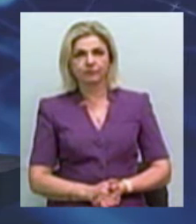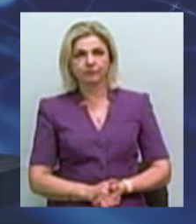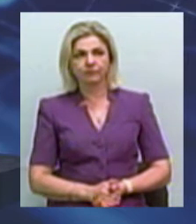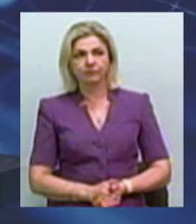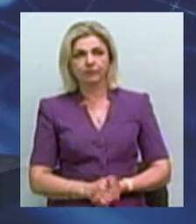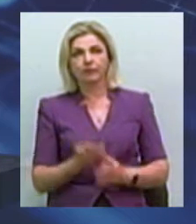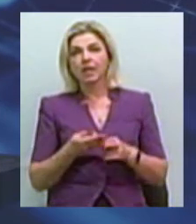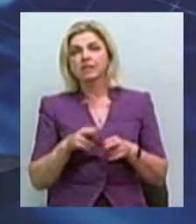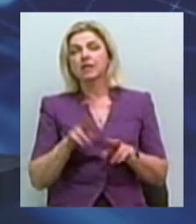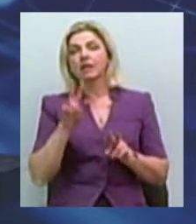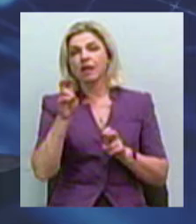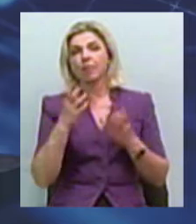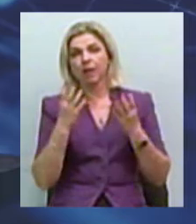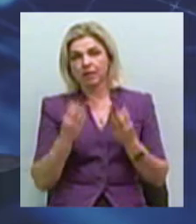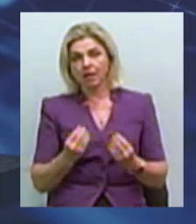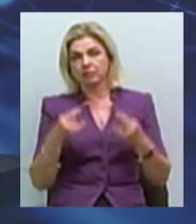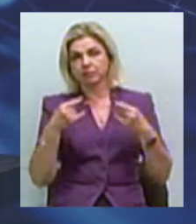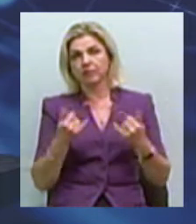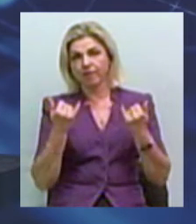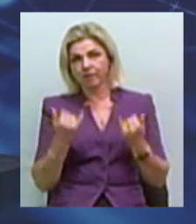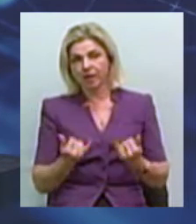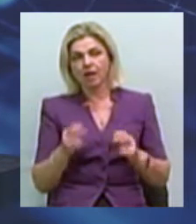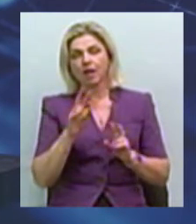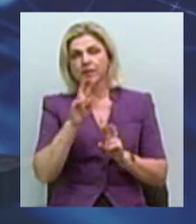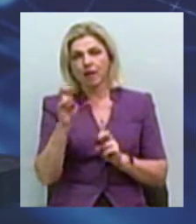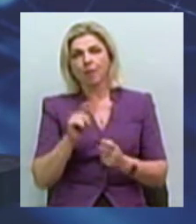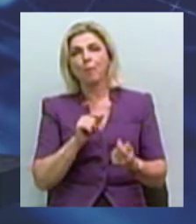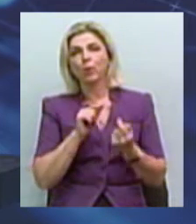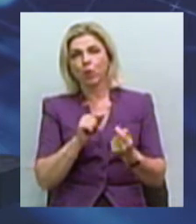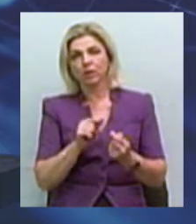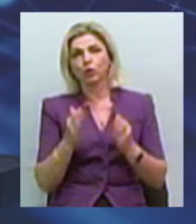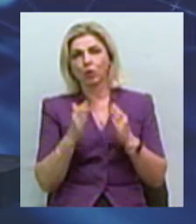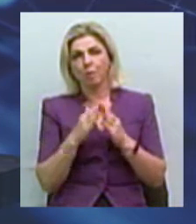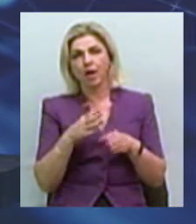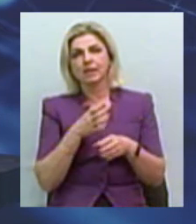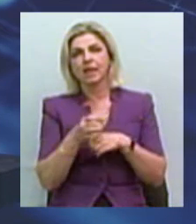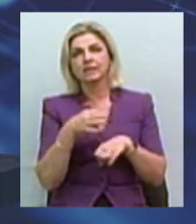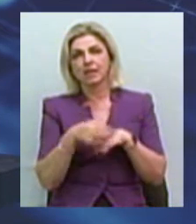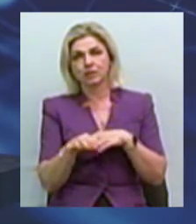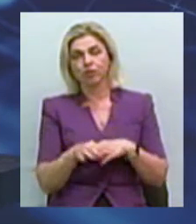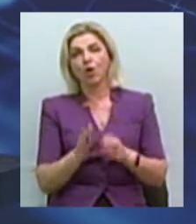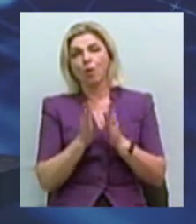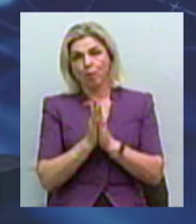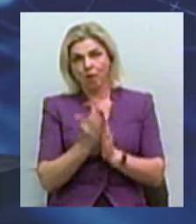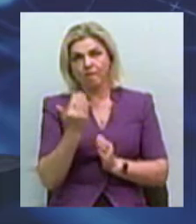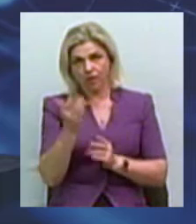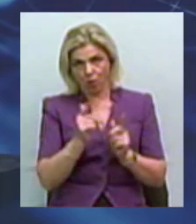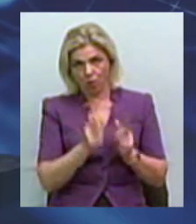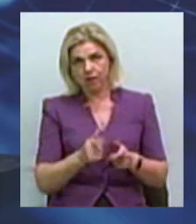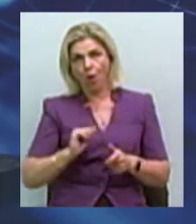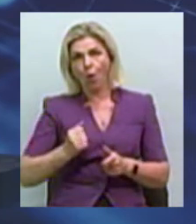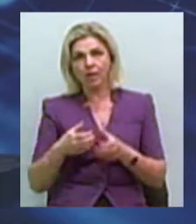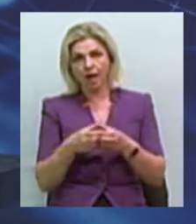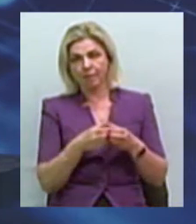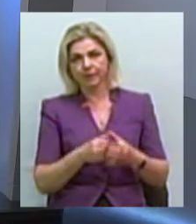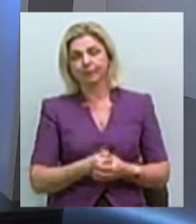Це тема днями. Працюємо в прямому ефірі. Тема нашого ефіру – протидія домашньому насильству. Оксана, будь ласка, ви погоджуєтесь з колегою? Так,